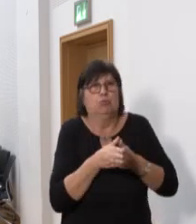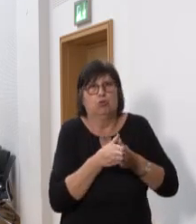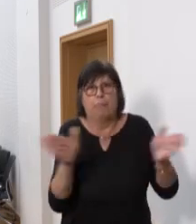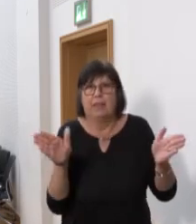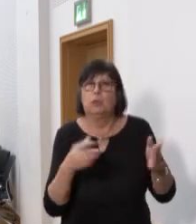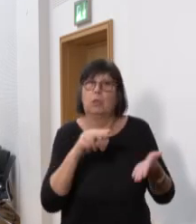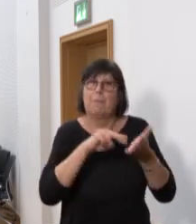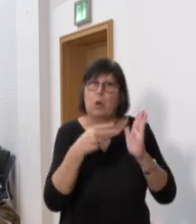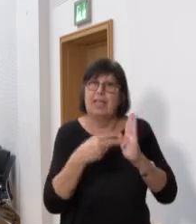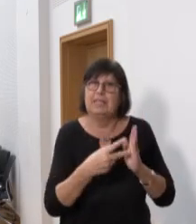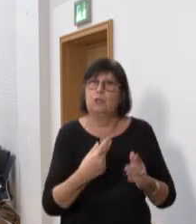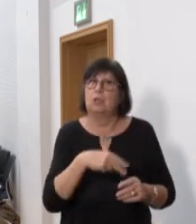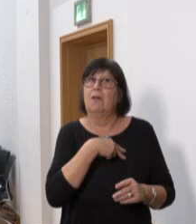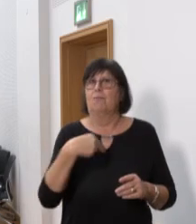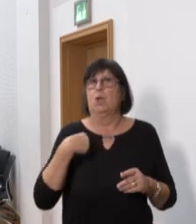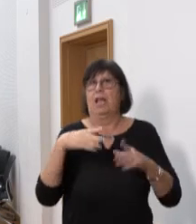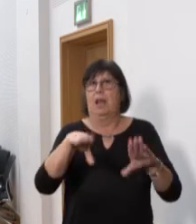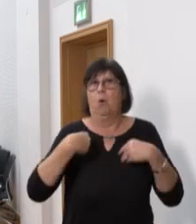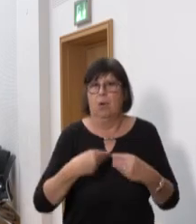politisch zu profitieren.